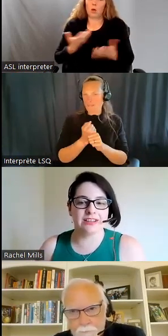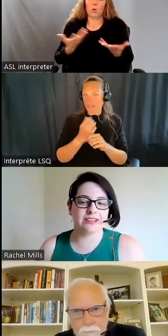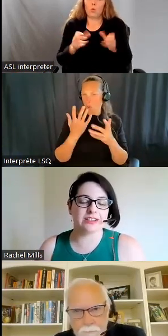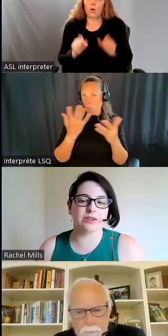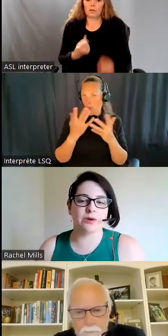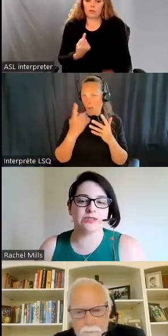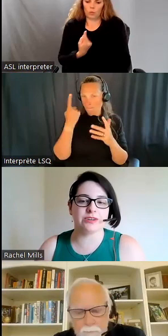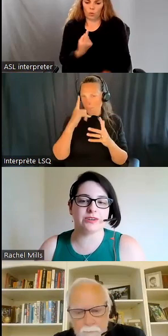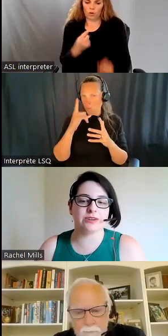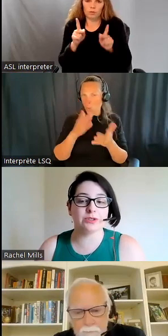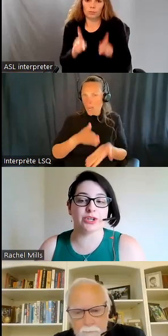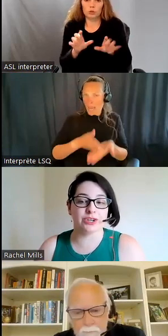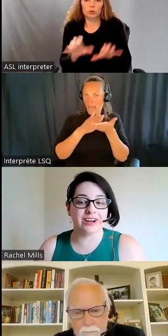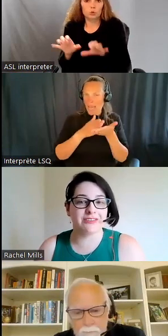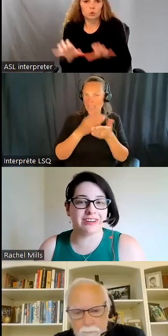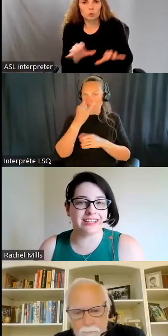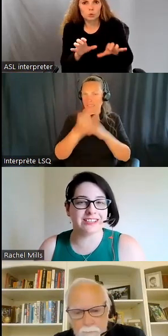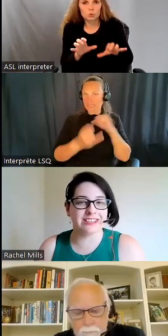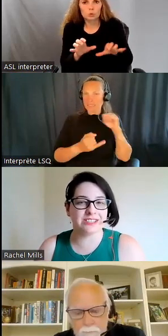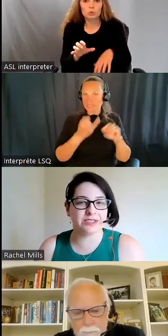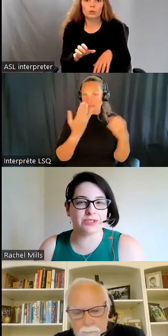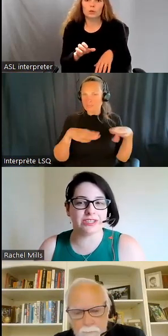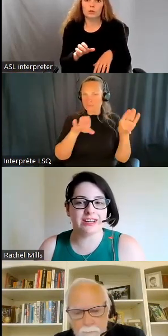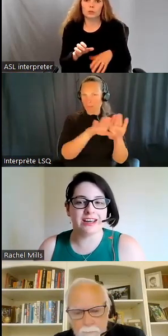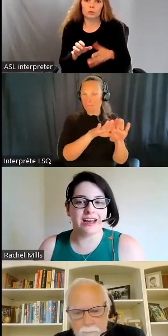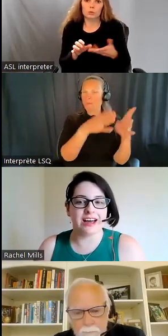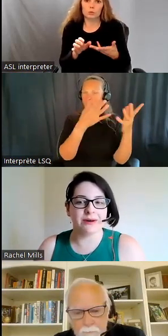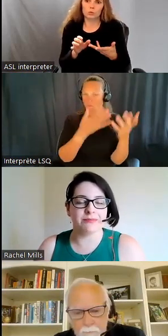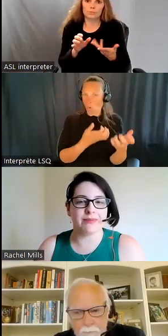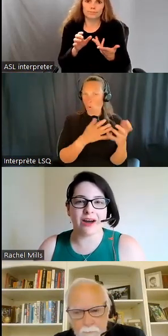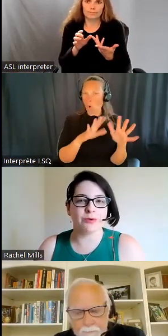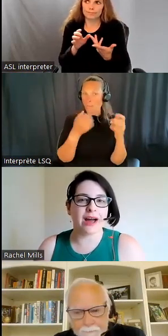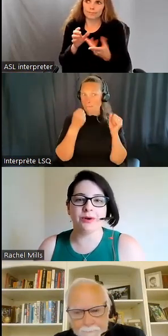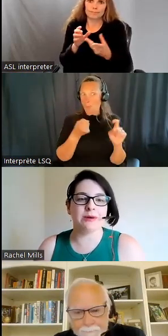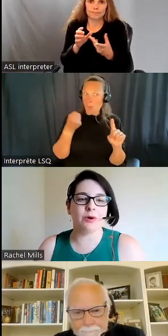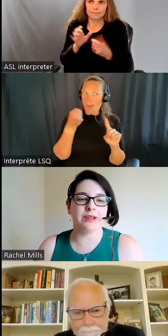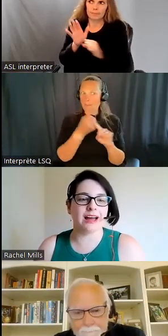faire pour avoir un impact sur la fermeture d'une institution?